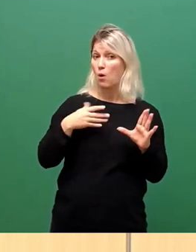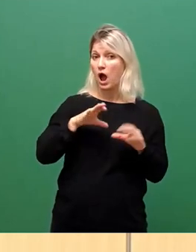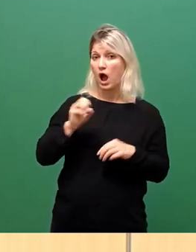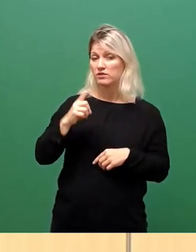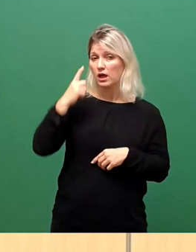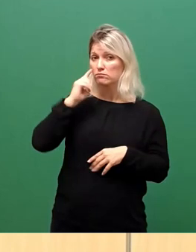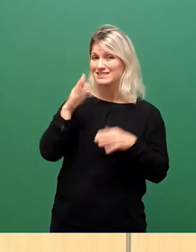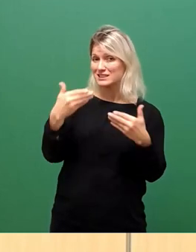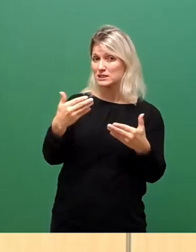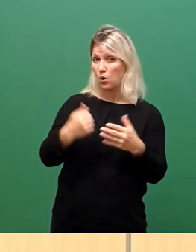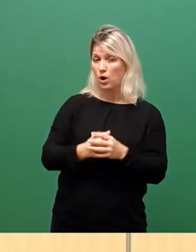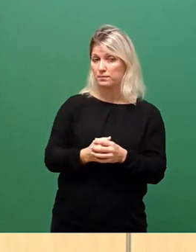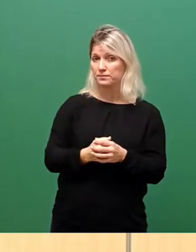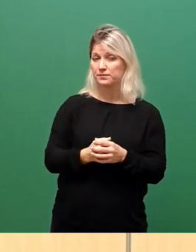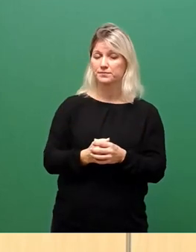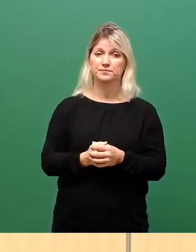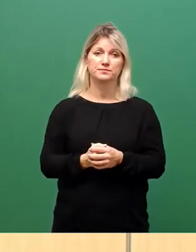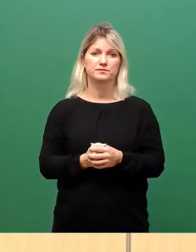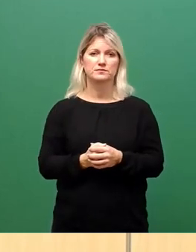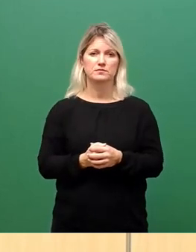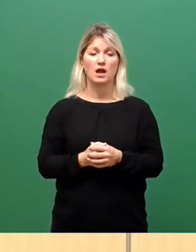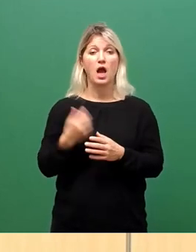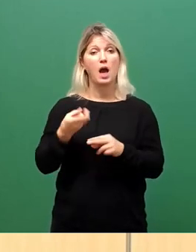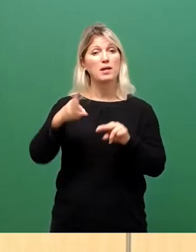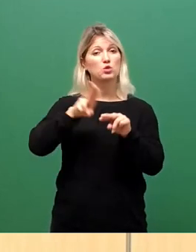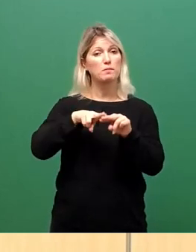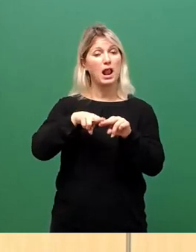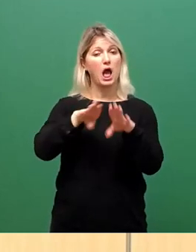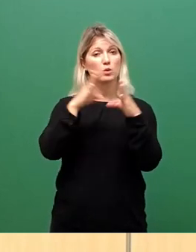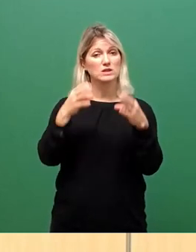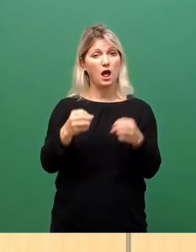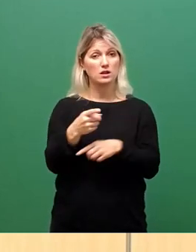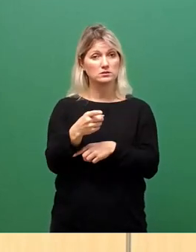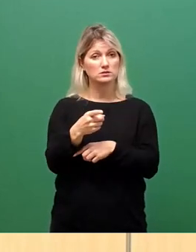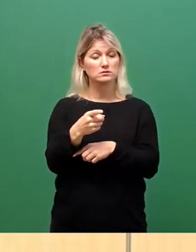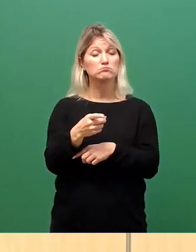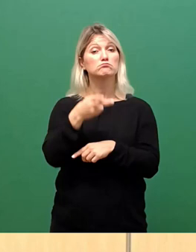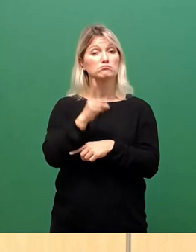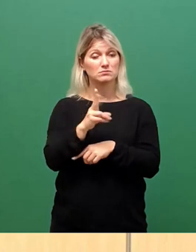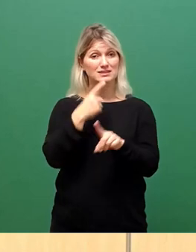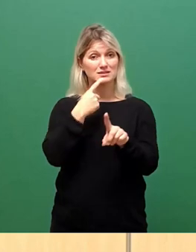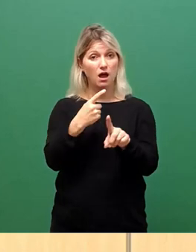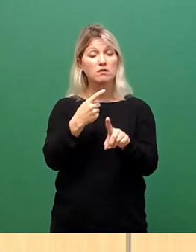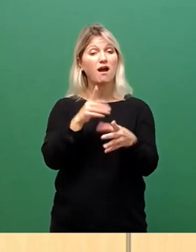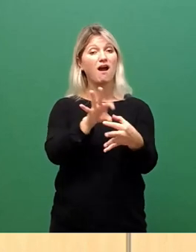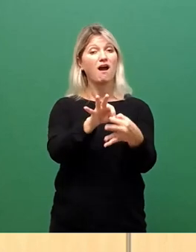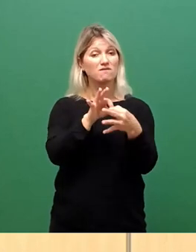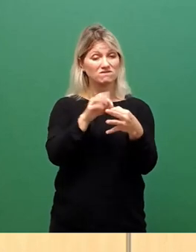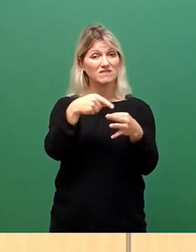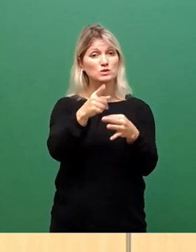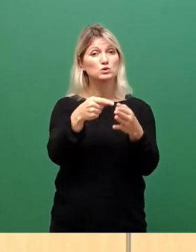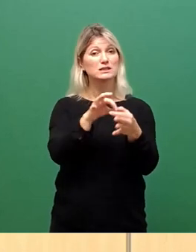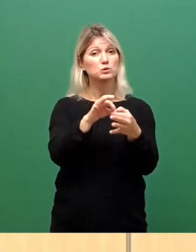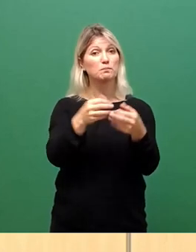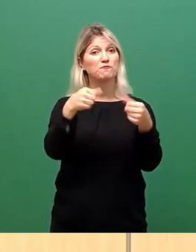Das Produkt im Doppelhaushalt spricht tatsächlich von einer weisungsgebundenen Pflichtaufgabe. Ziel,